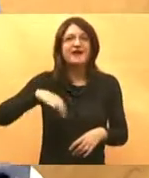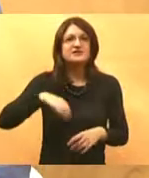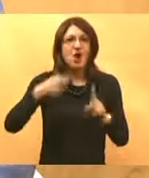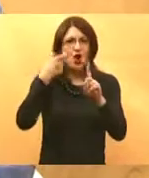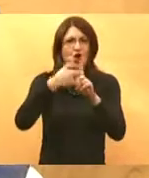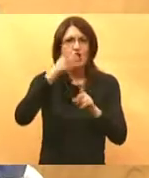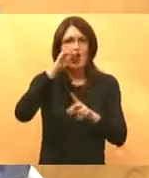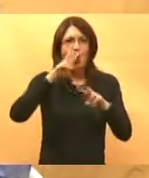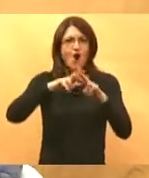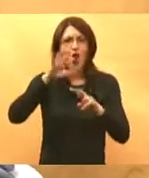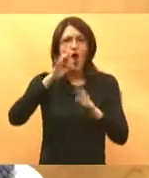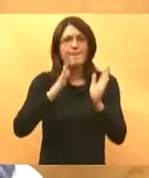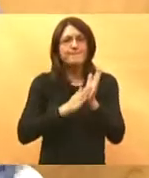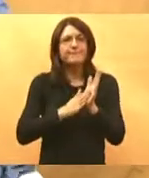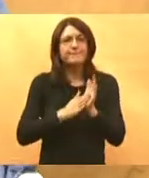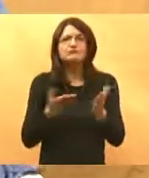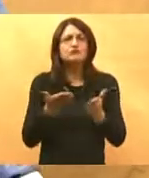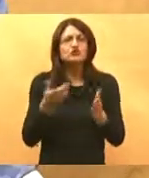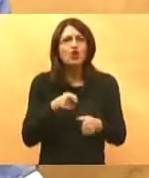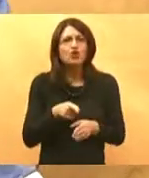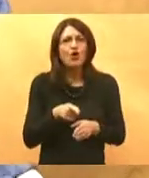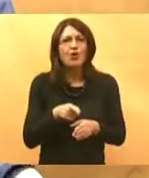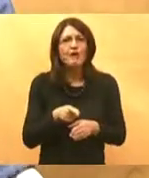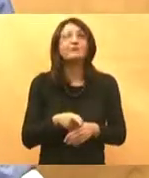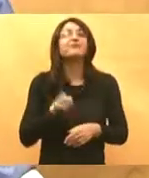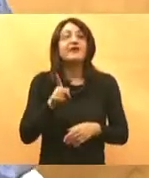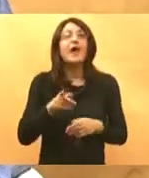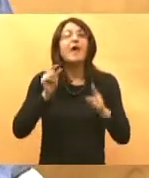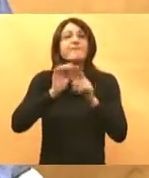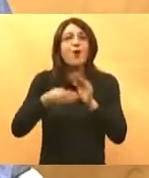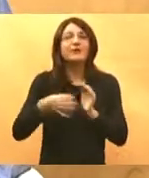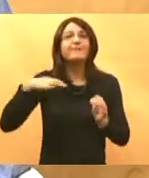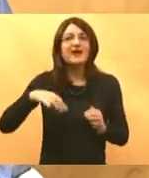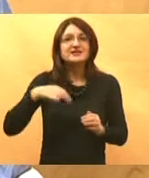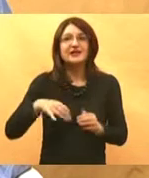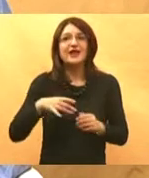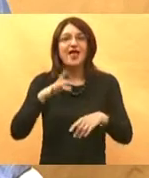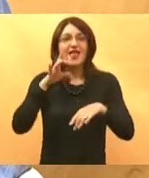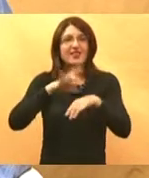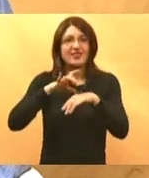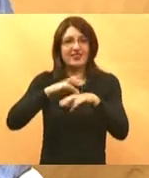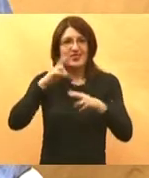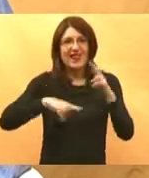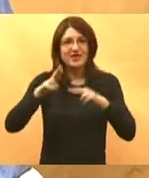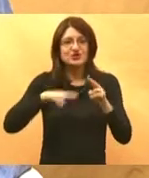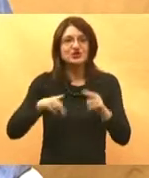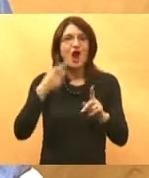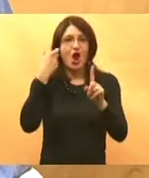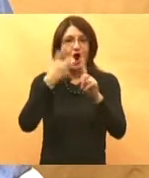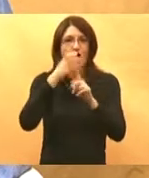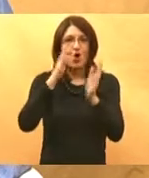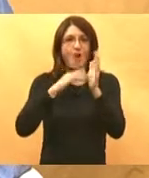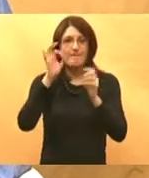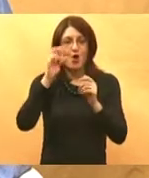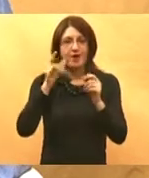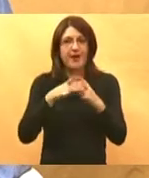ćete mi objasniti odmah šta je, i ono što je jako, meni važno, podpredsjednik Hrvatske lječničke komore. Evo, dr.